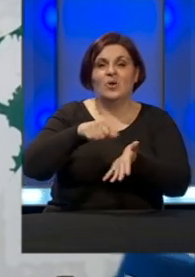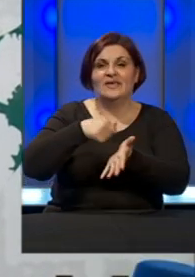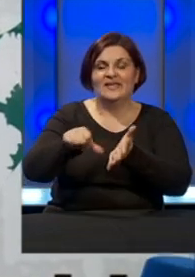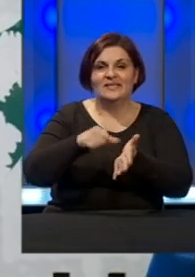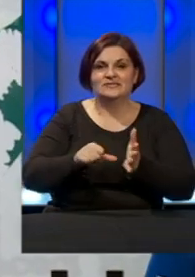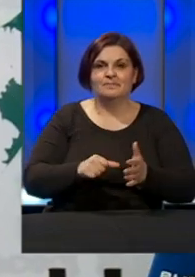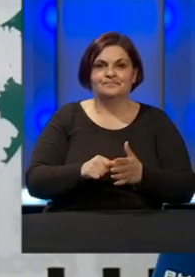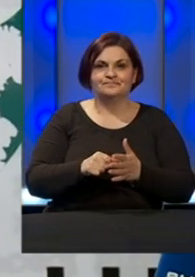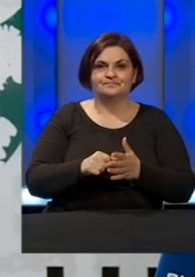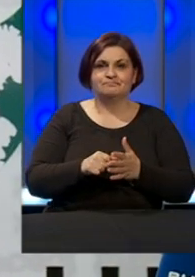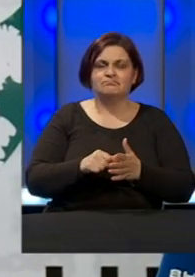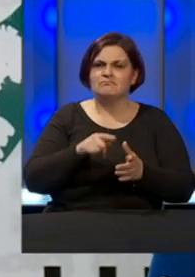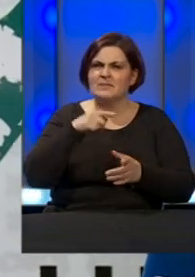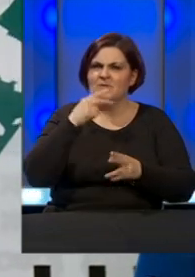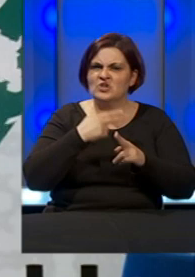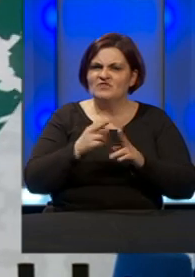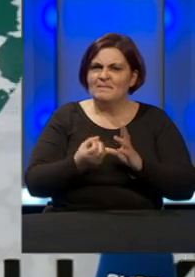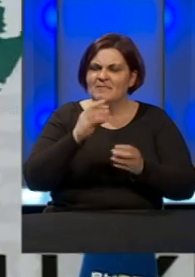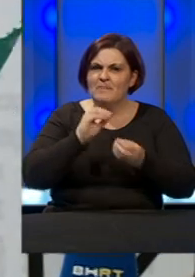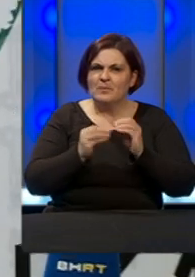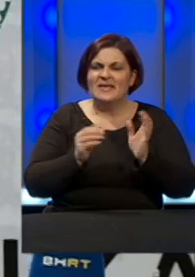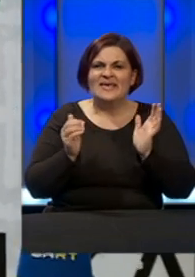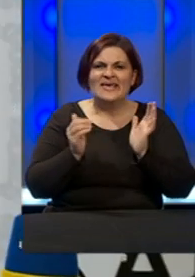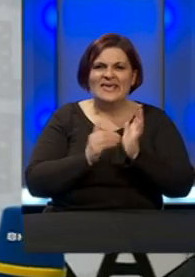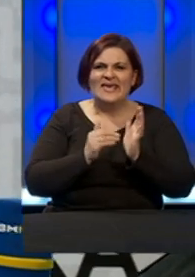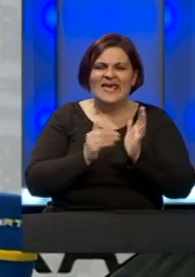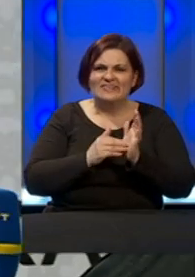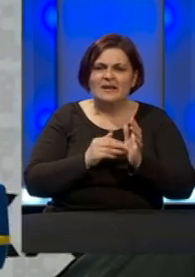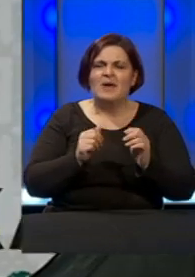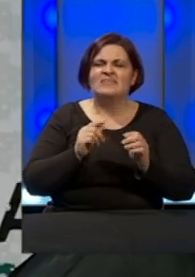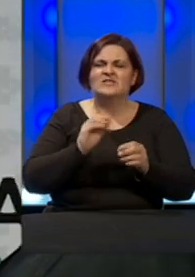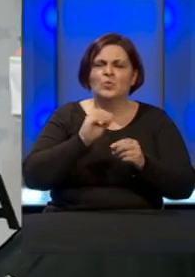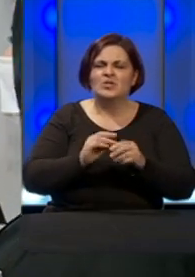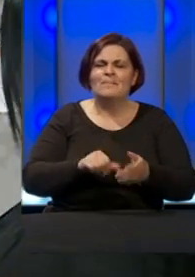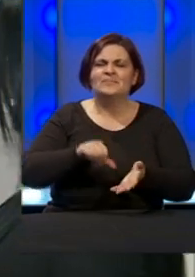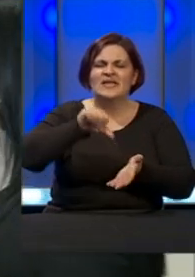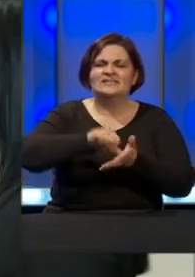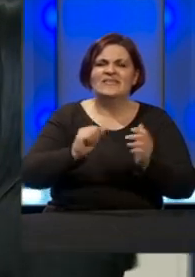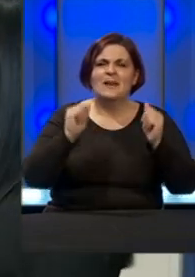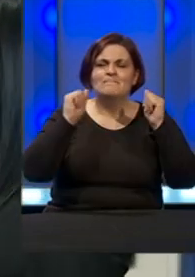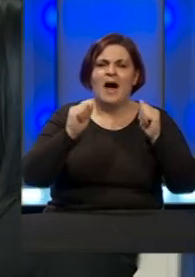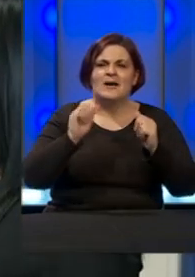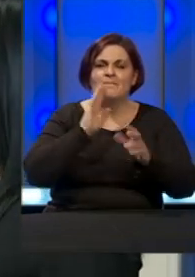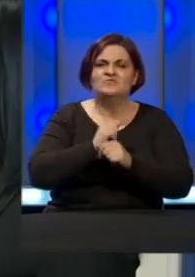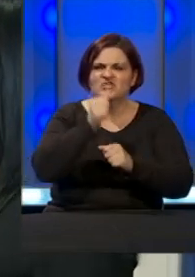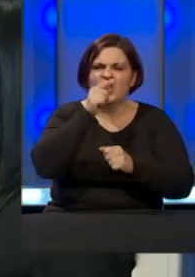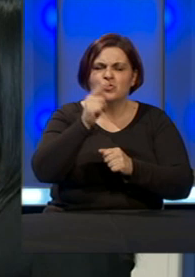Izjavili ste da u rješavanje privrednih problema treba aktivnije da se uključi Centralna banka Bosne i Hercegovine. Šta to znači?